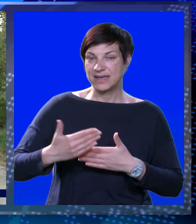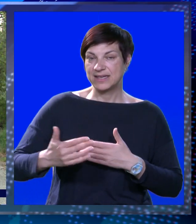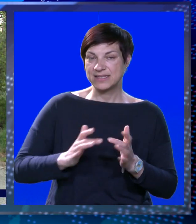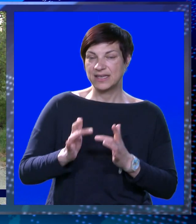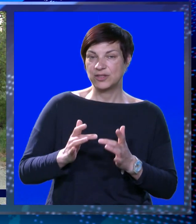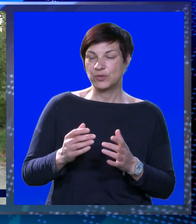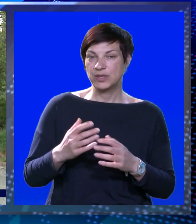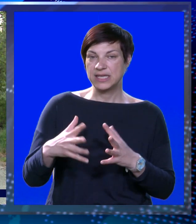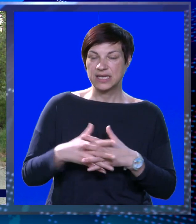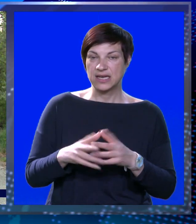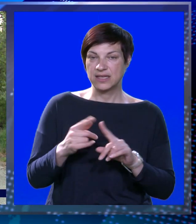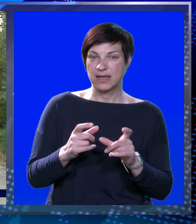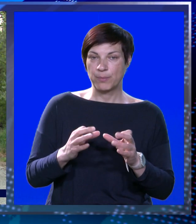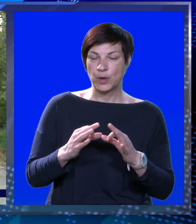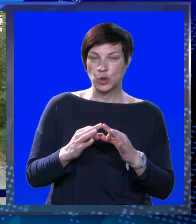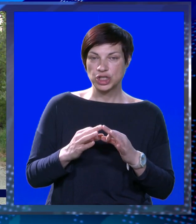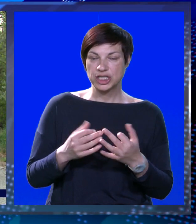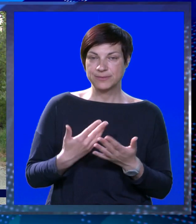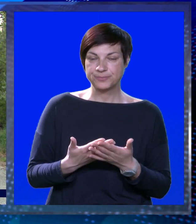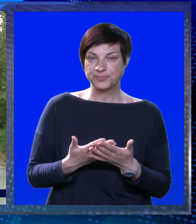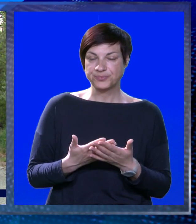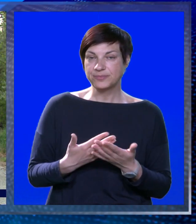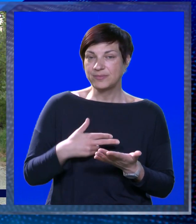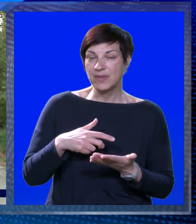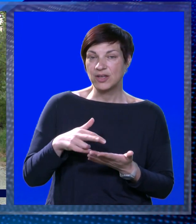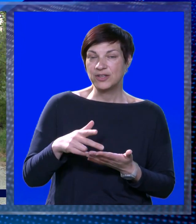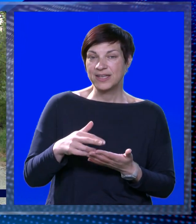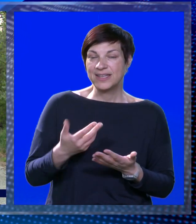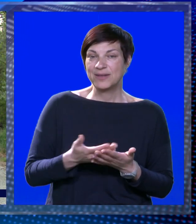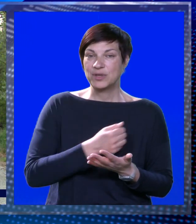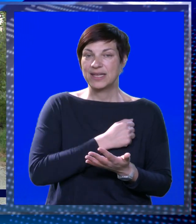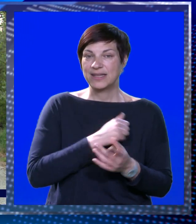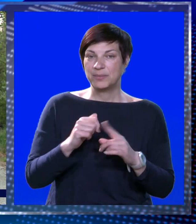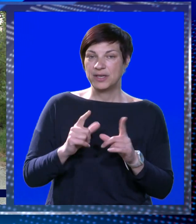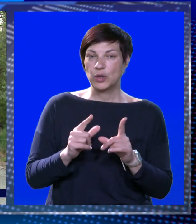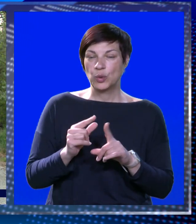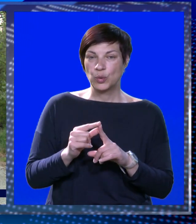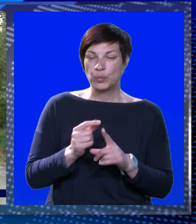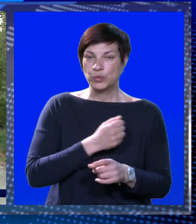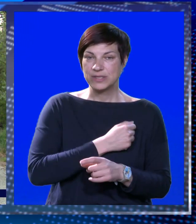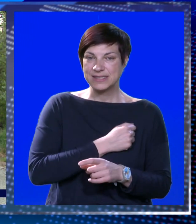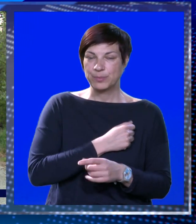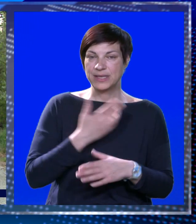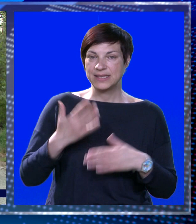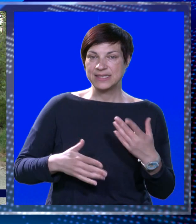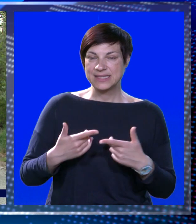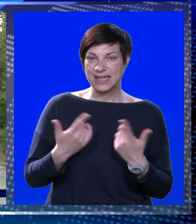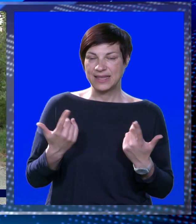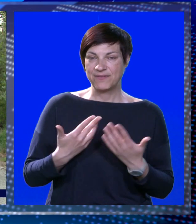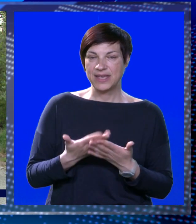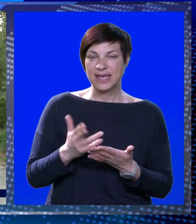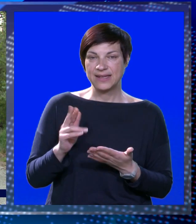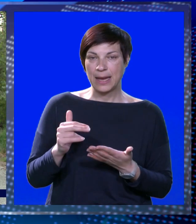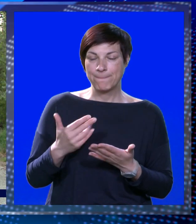iza je turnir glada ploča, također u pločama. Onda idemo na Dalmatinko, kupu, split i zadnji